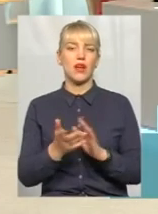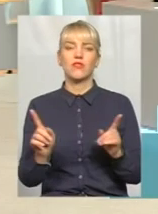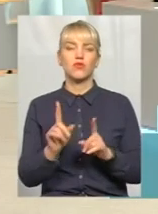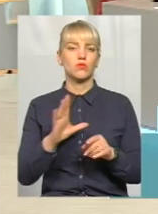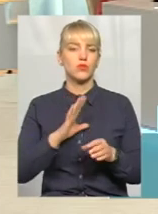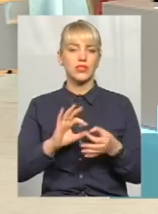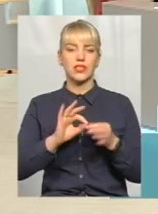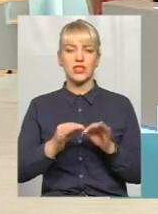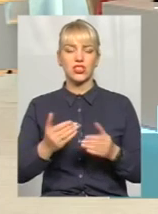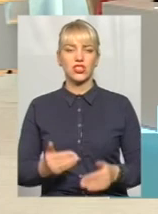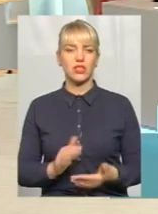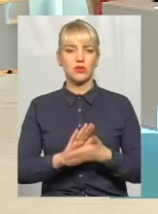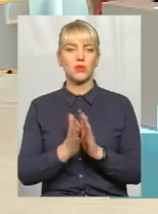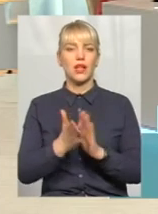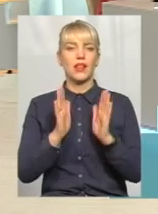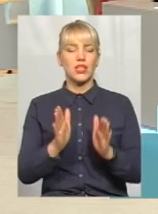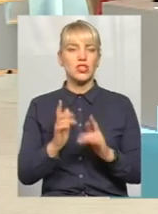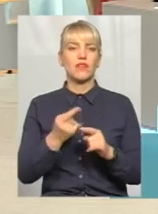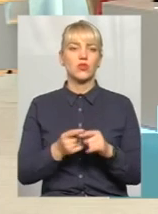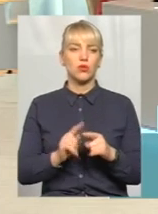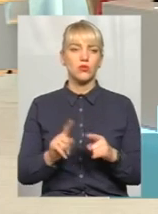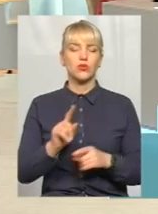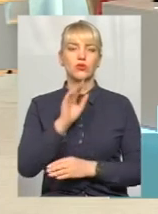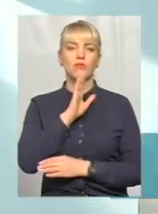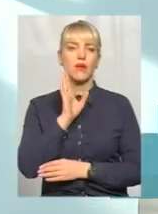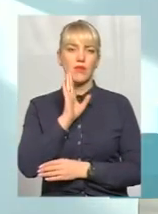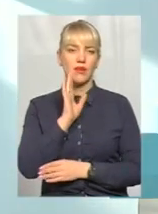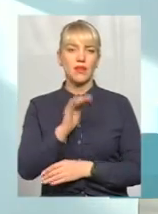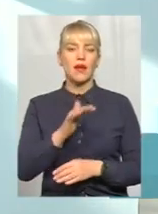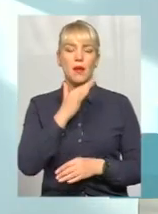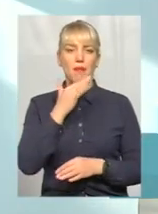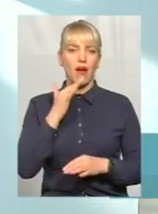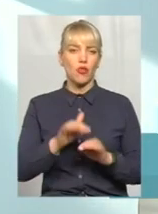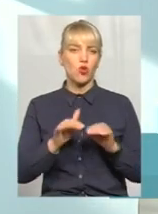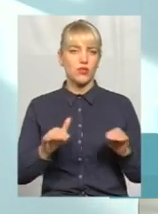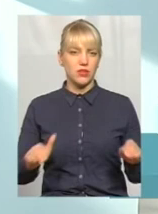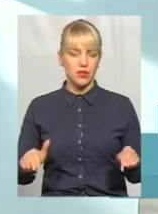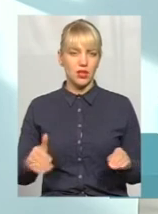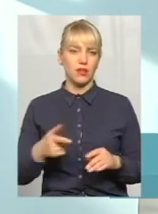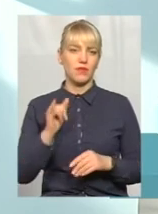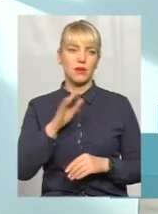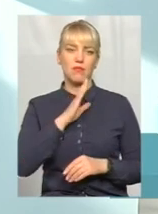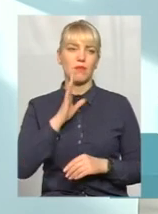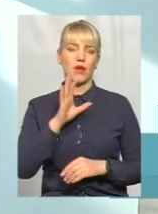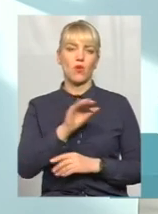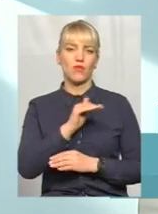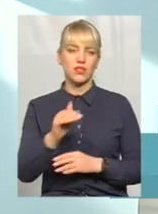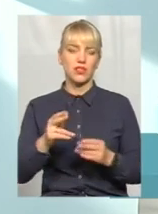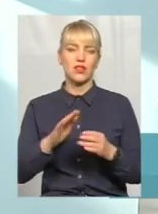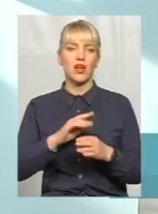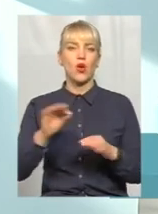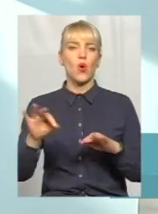обставини? Лише у тому, що мама багатодітна, мама офіційно одружена